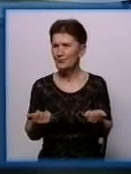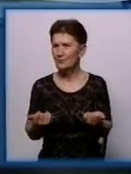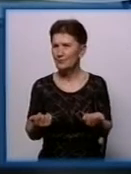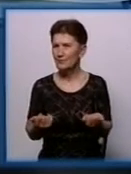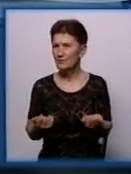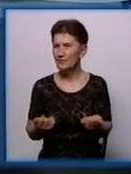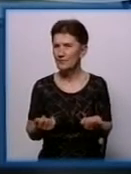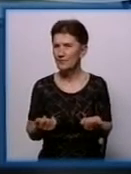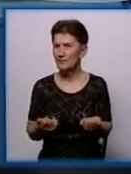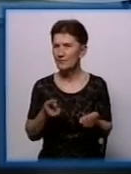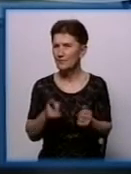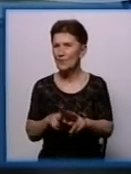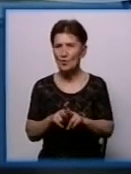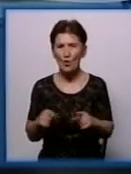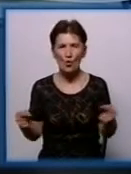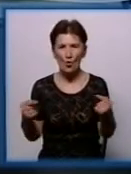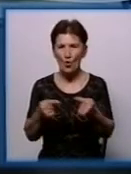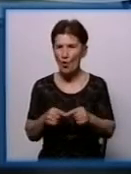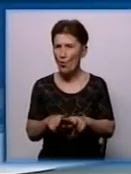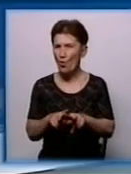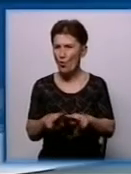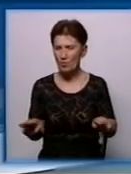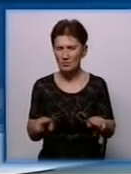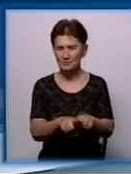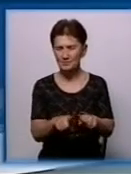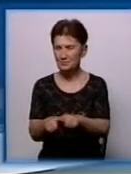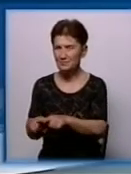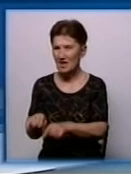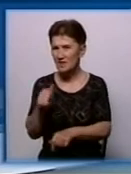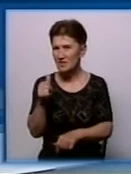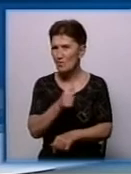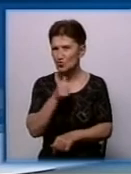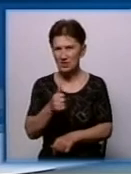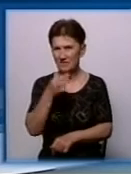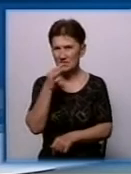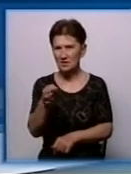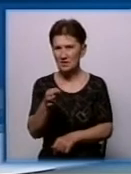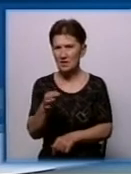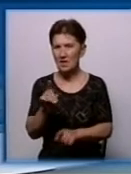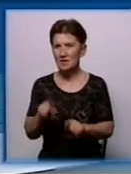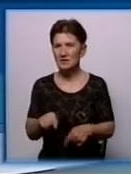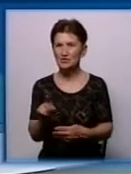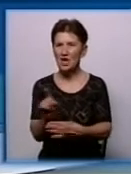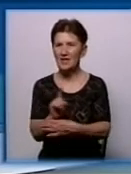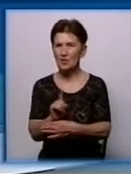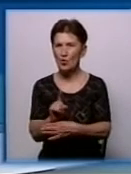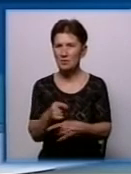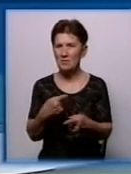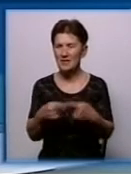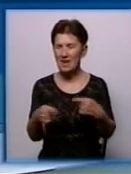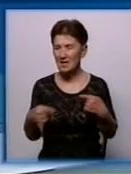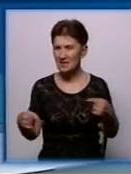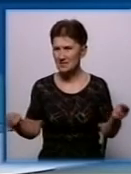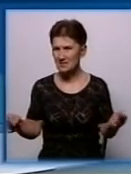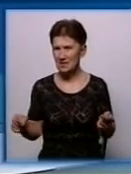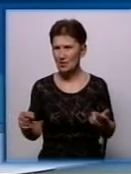однозначним їх назвати неможливо, тому що різні навіть норми застосовуються до визначення